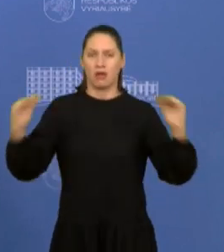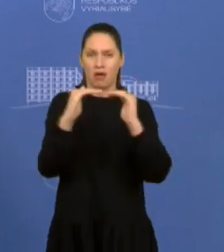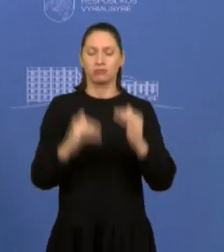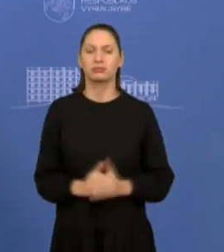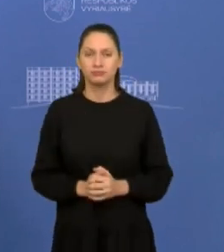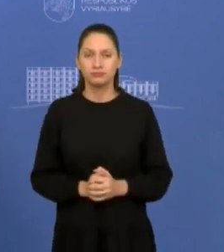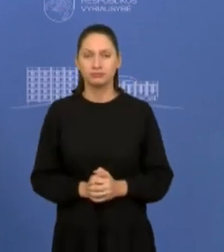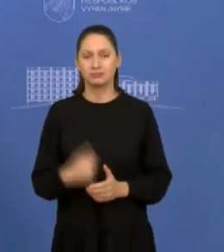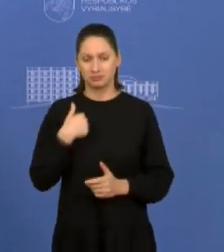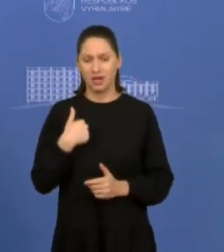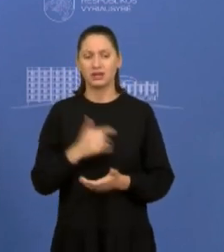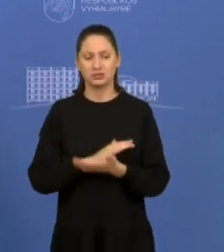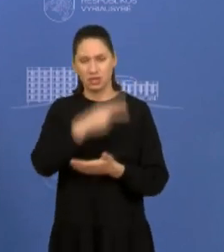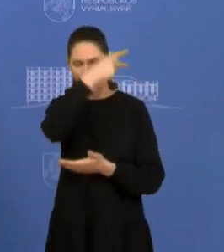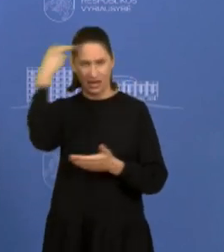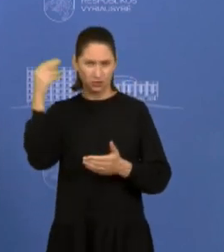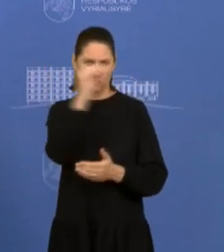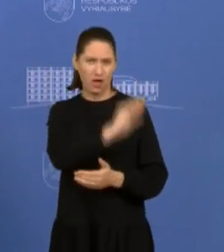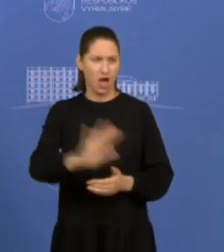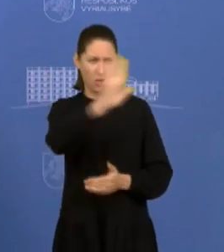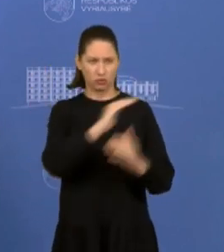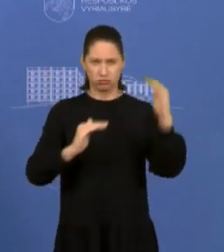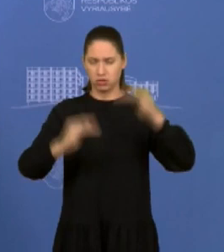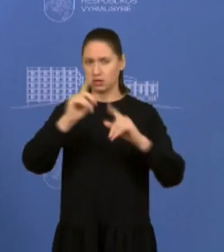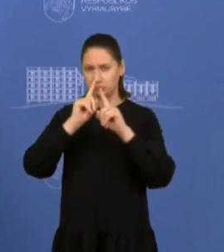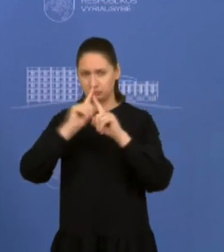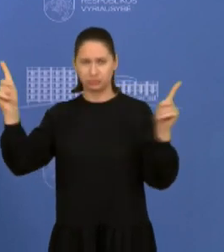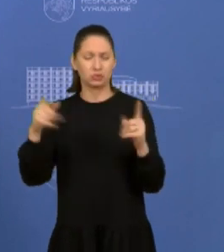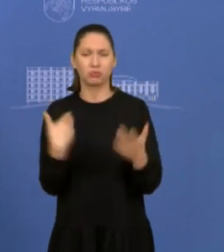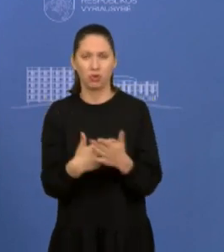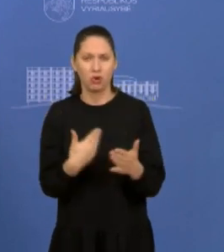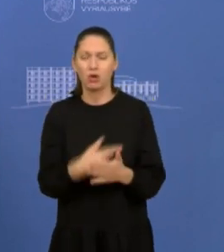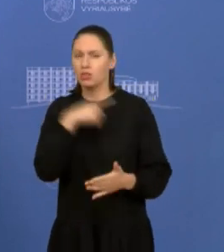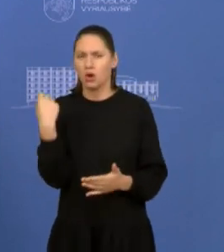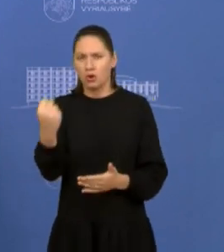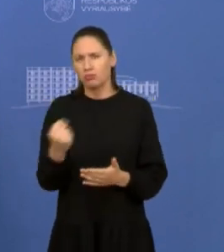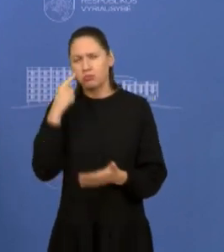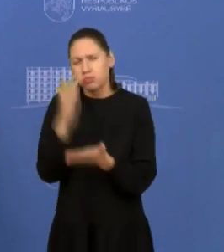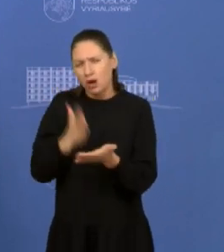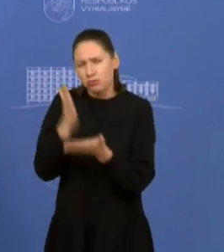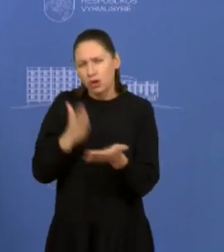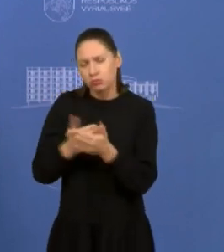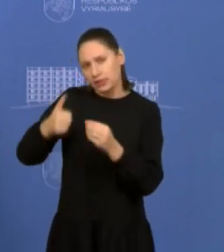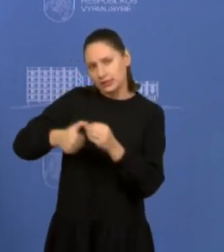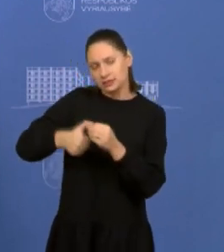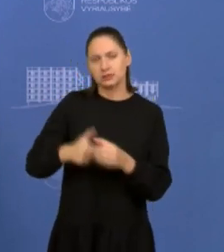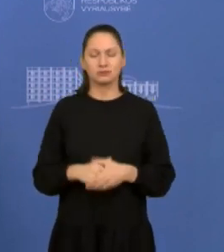išskirtinis šalis Europos Sąjungos mąstu, kur tikrai labai dominuojamą dizelinio kūrą.